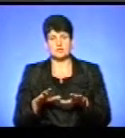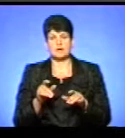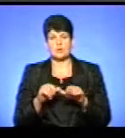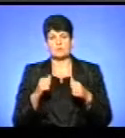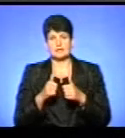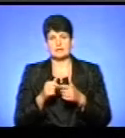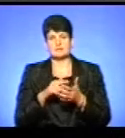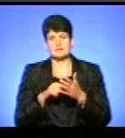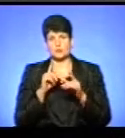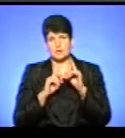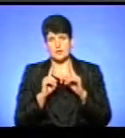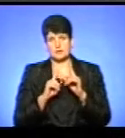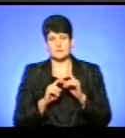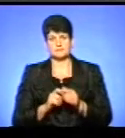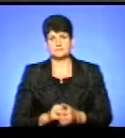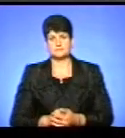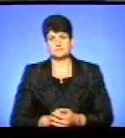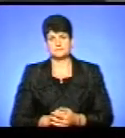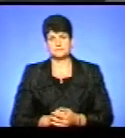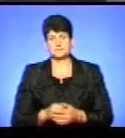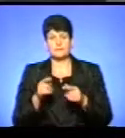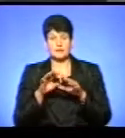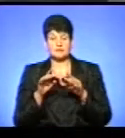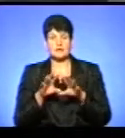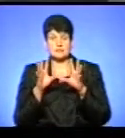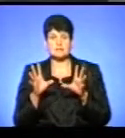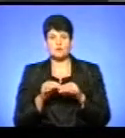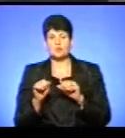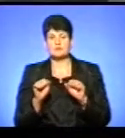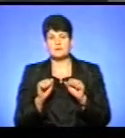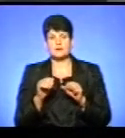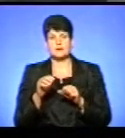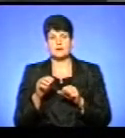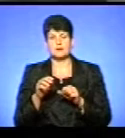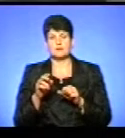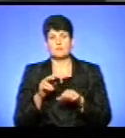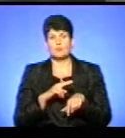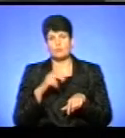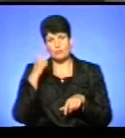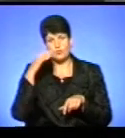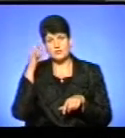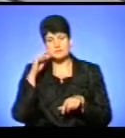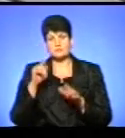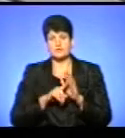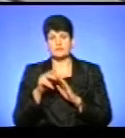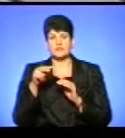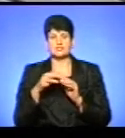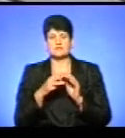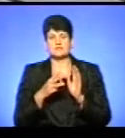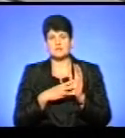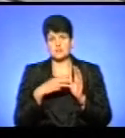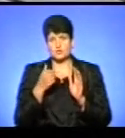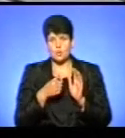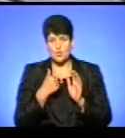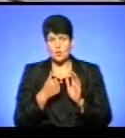про демонтаж. Так, загалом, управлінням муніципальної поліції з початку 2018 року